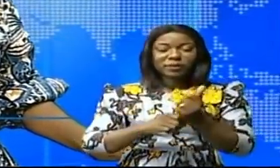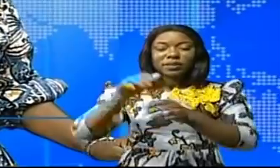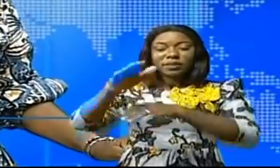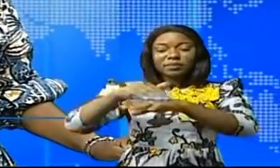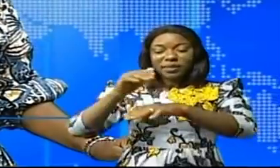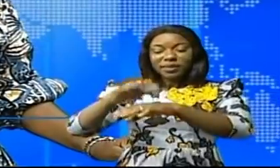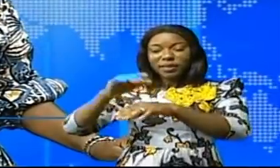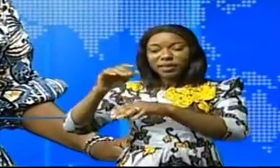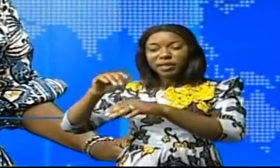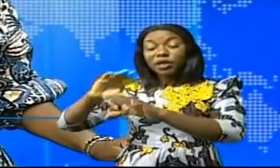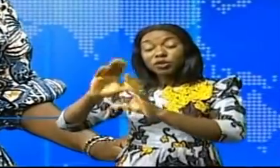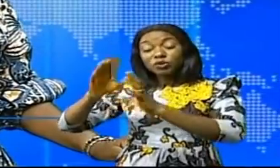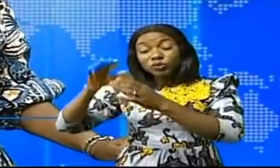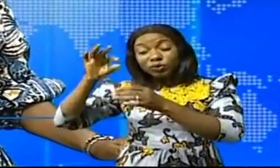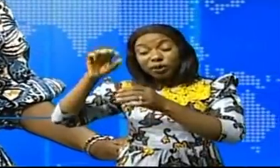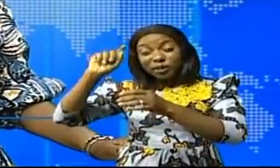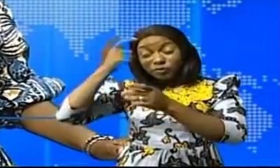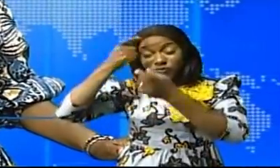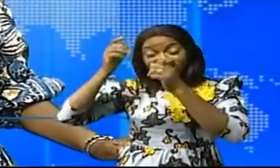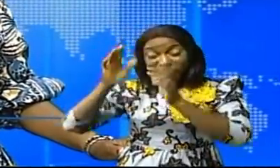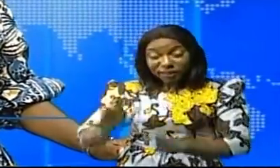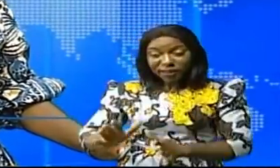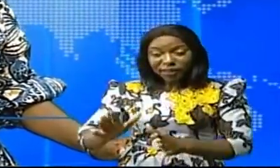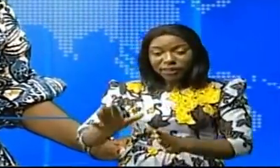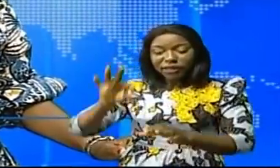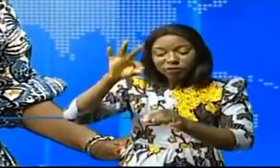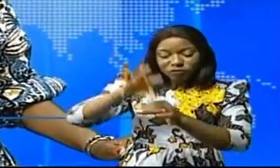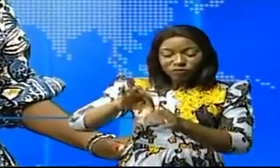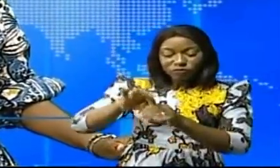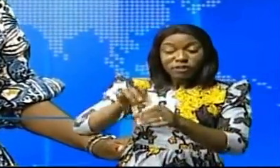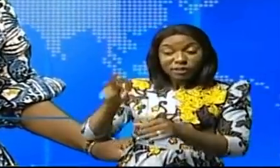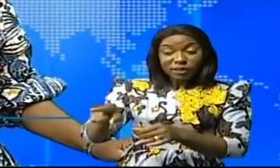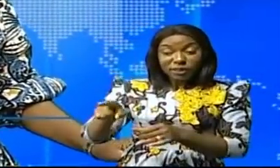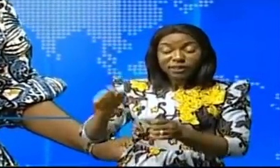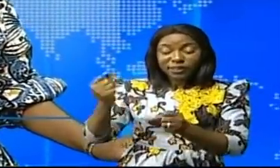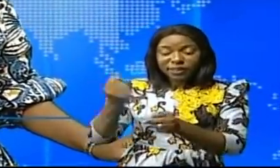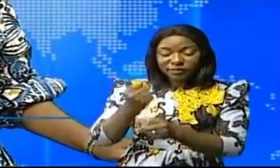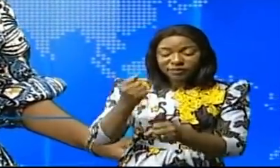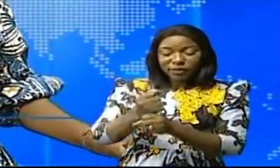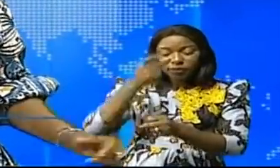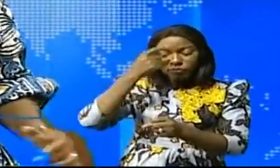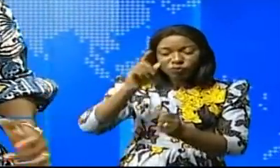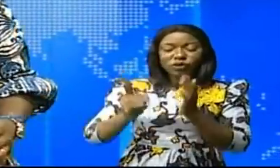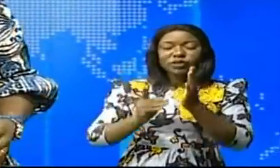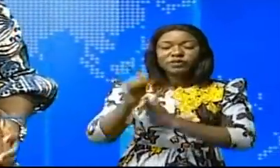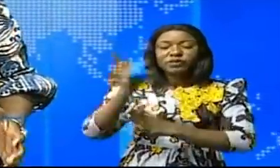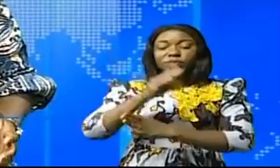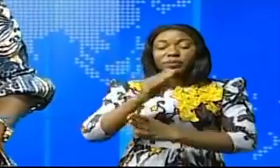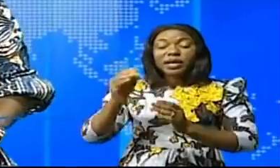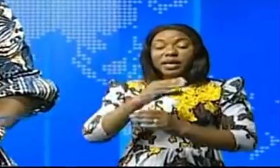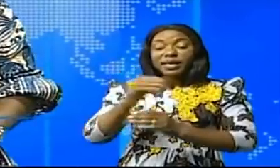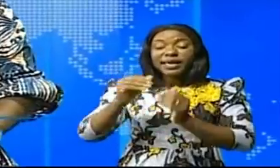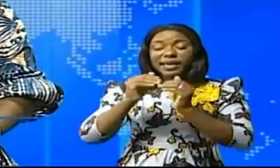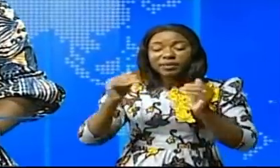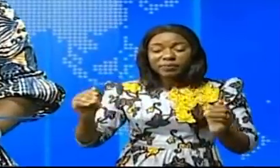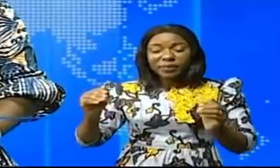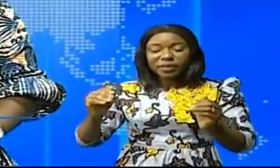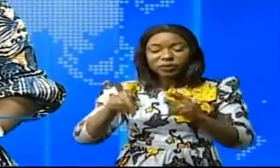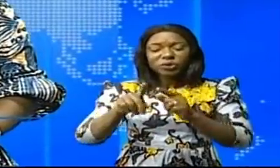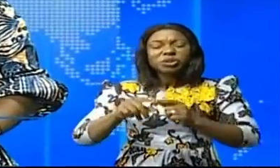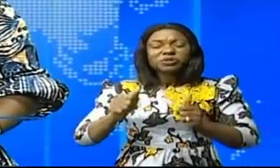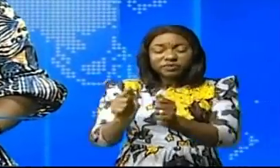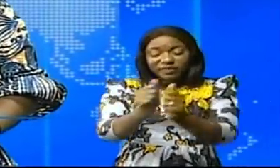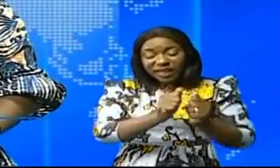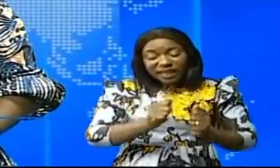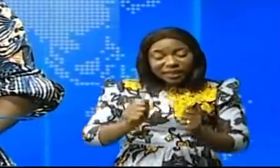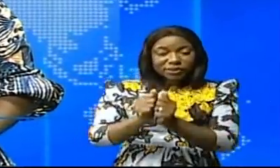le gouverneur élu à travailler pour le développement, la paix et même la cohabitation pacifique entre les communautés